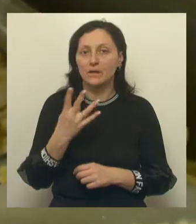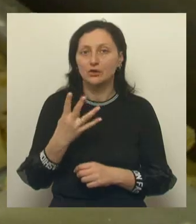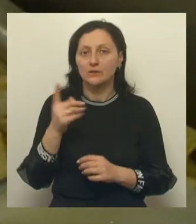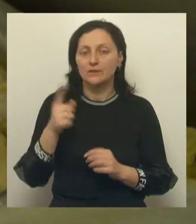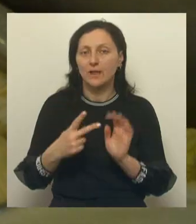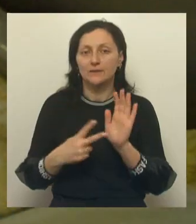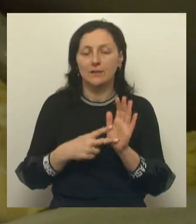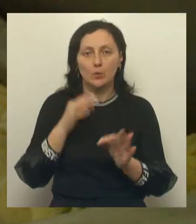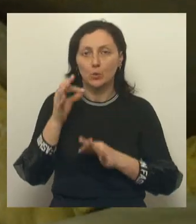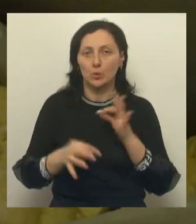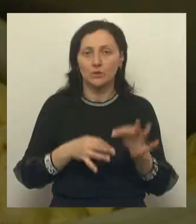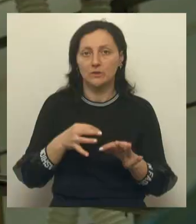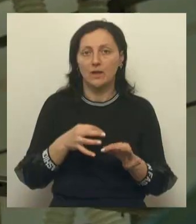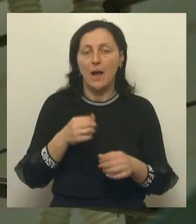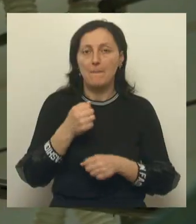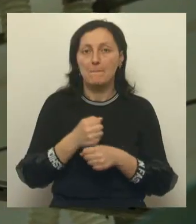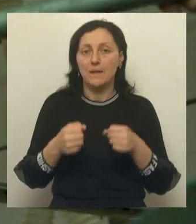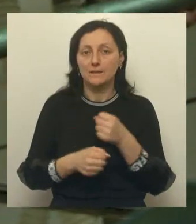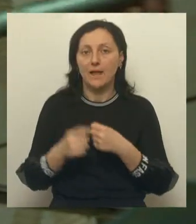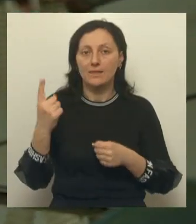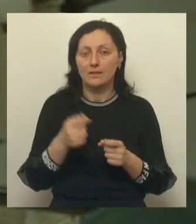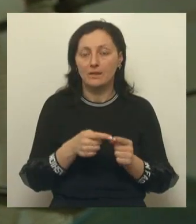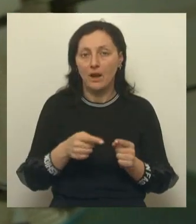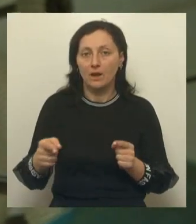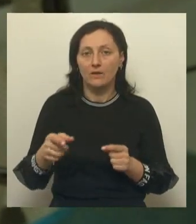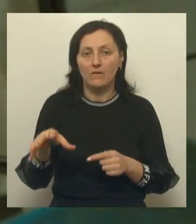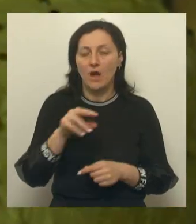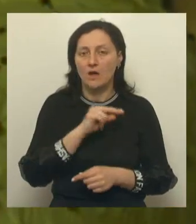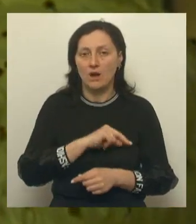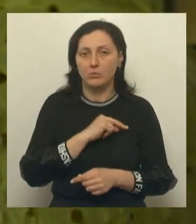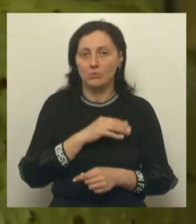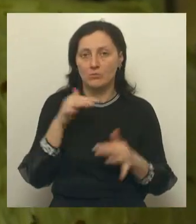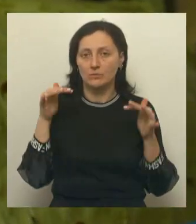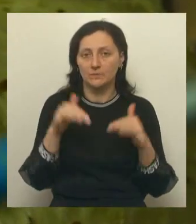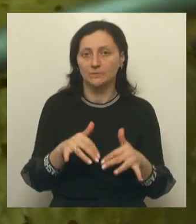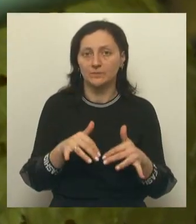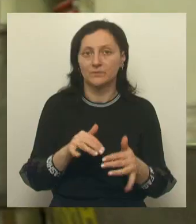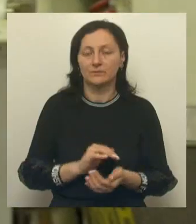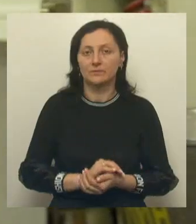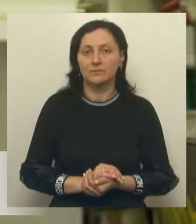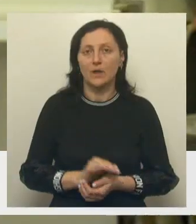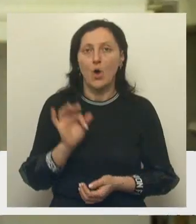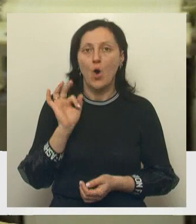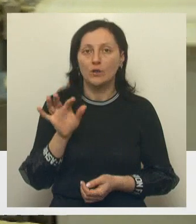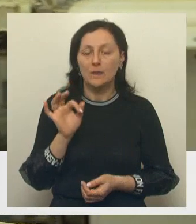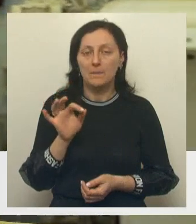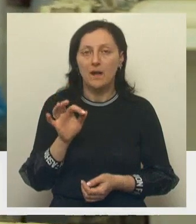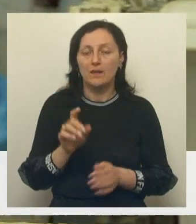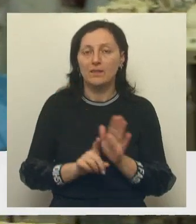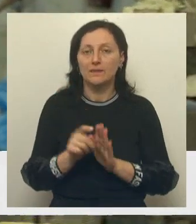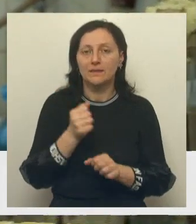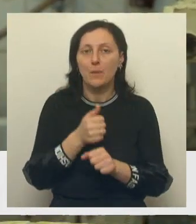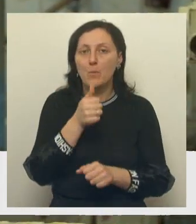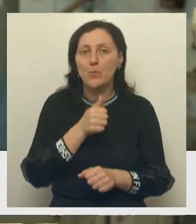круглый год. А пасхальную неделю здесь максимальная концентрация рабочей силы. С октября завод начинает делать пробные выпечки, чтобы